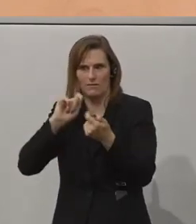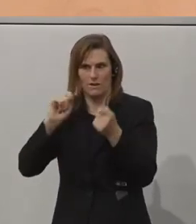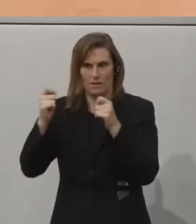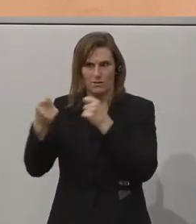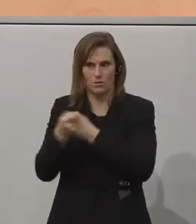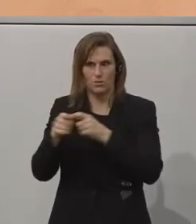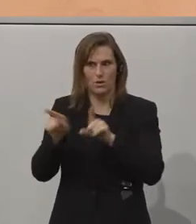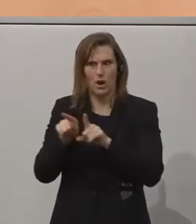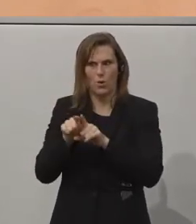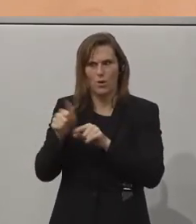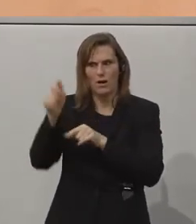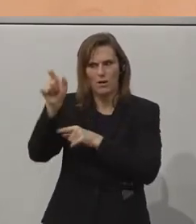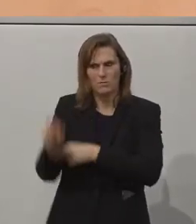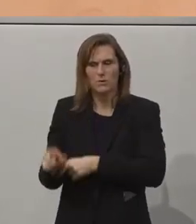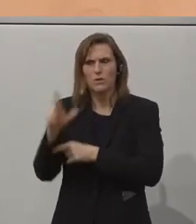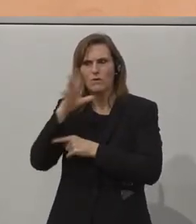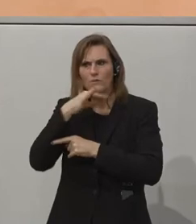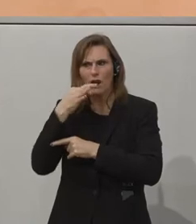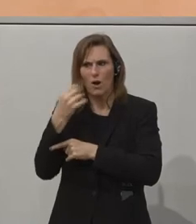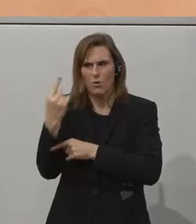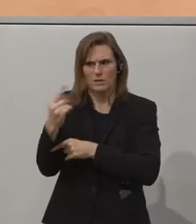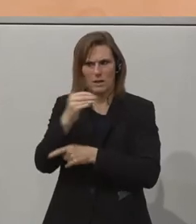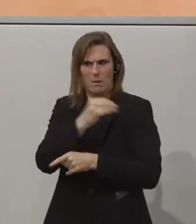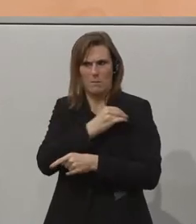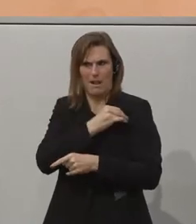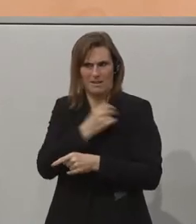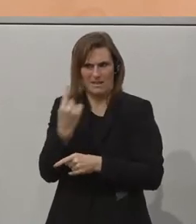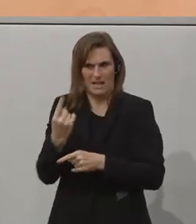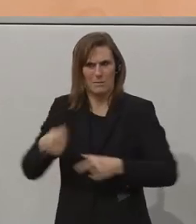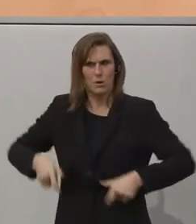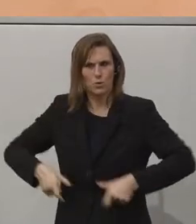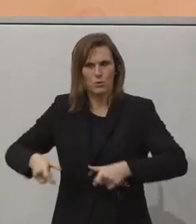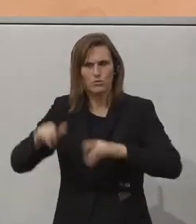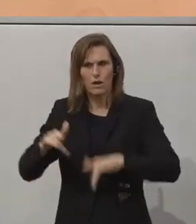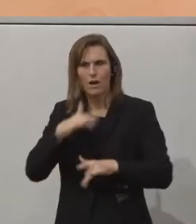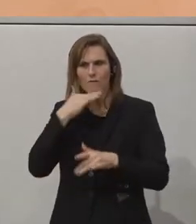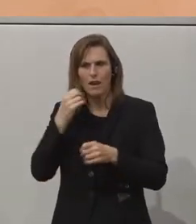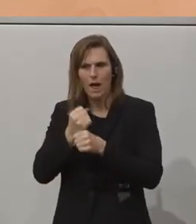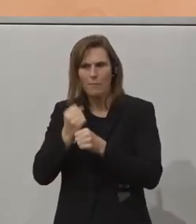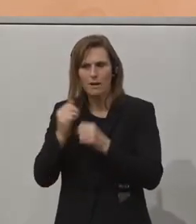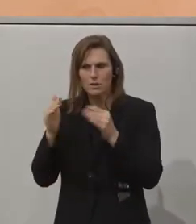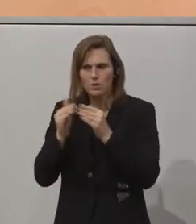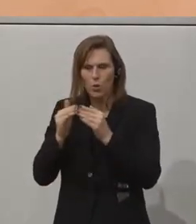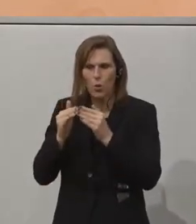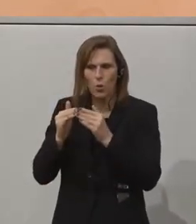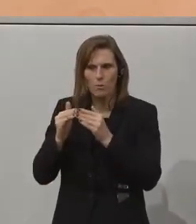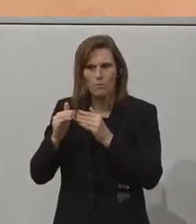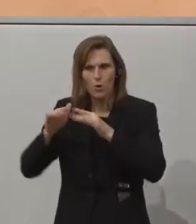geändert hat. Und mir hat eine Behinderte, die im Rollstuhl sitzt und sehr viel Homeoffice zu erledigen, hat ja